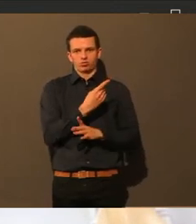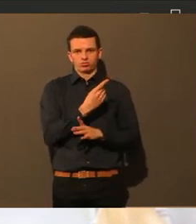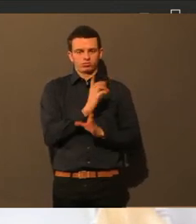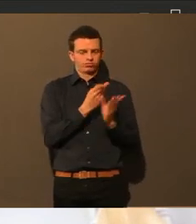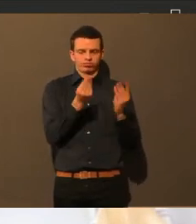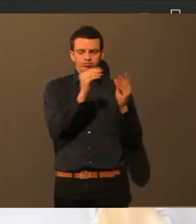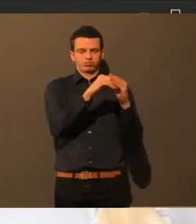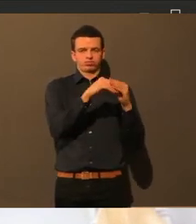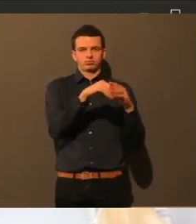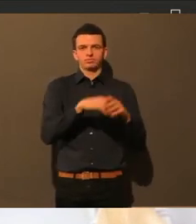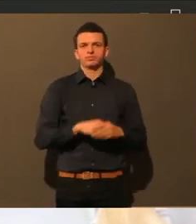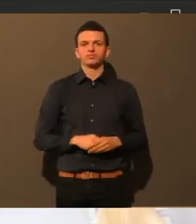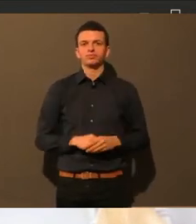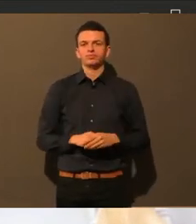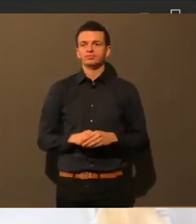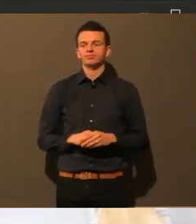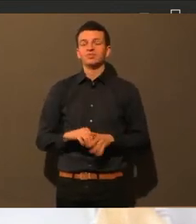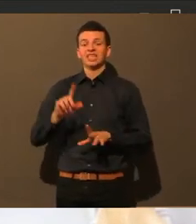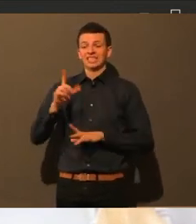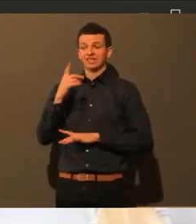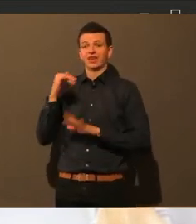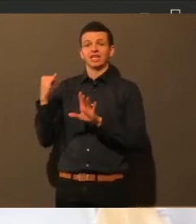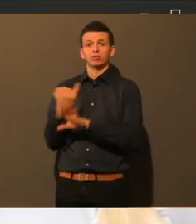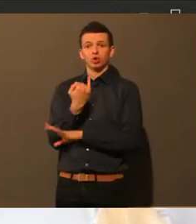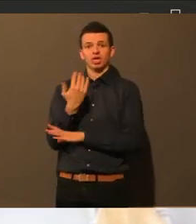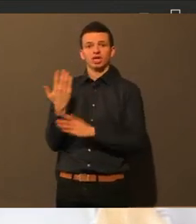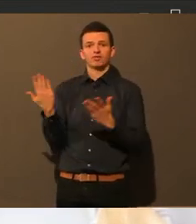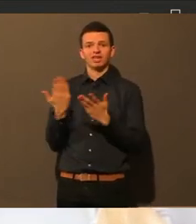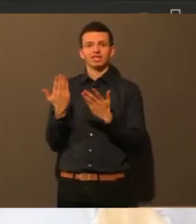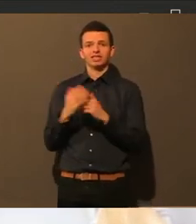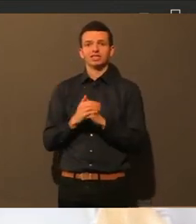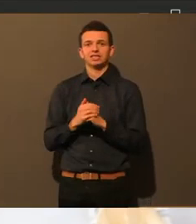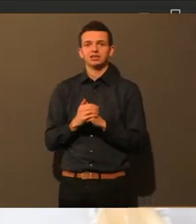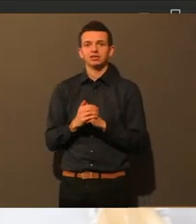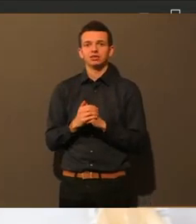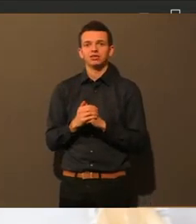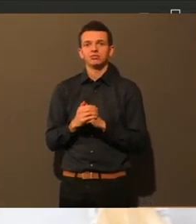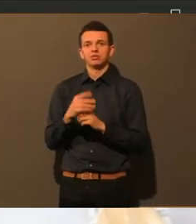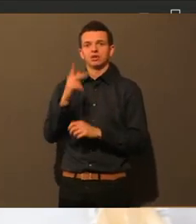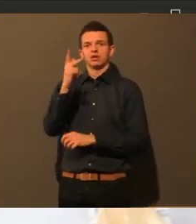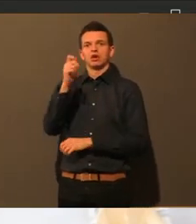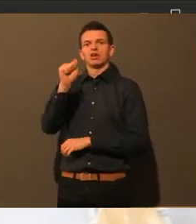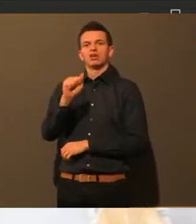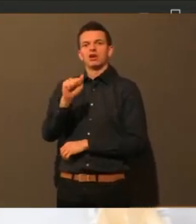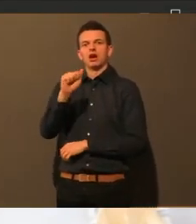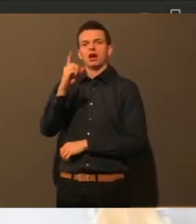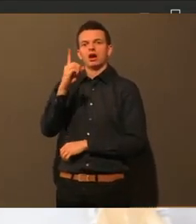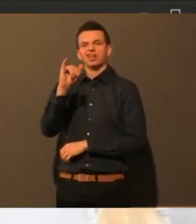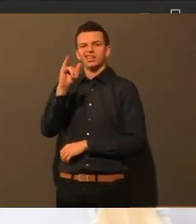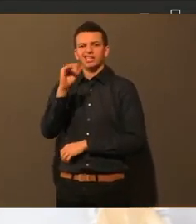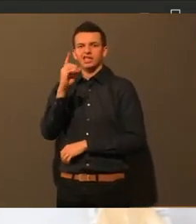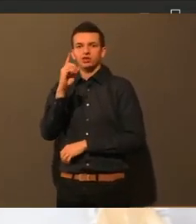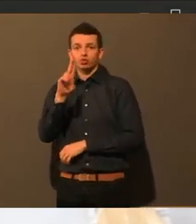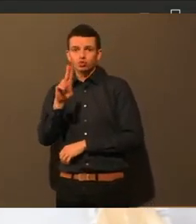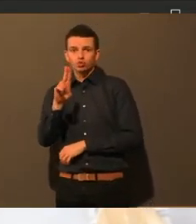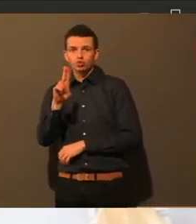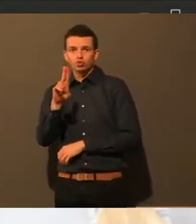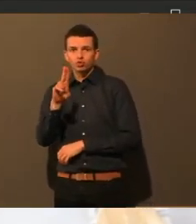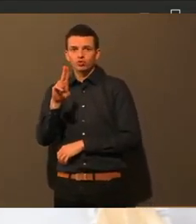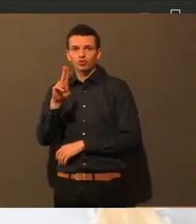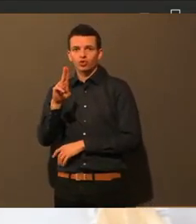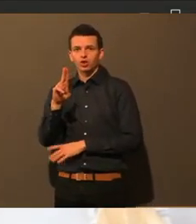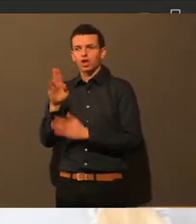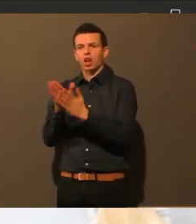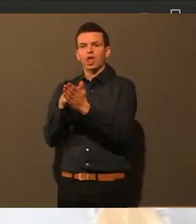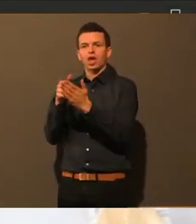ich Ihnen jetzt vorstelle. Das ist das sogenannte Projekt Kali-Du von der Leben-Baugruppe. Das ist ein